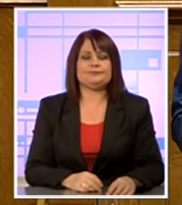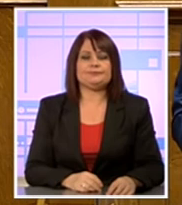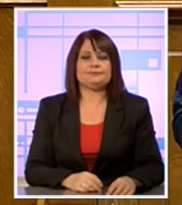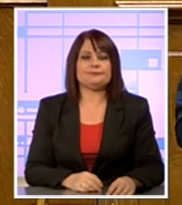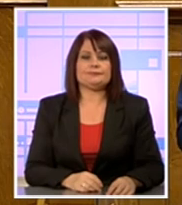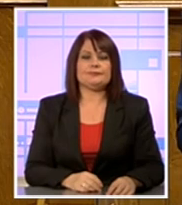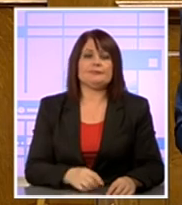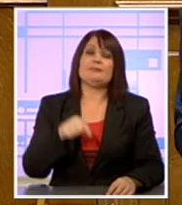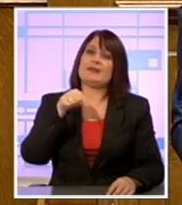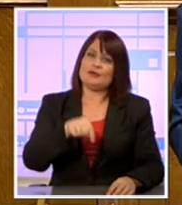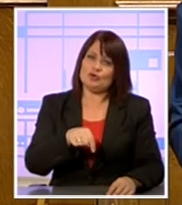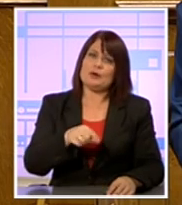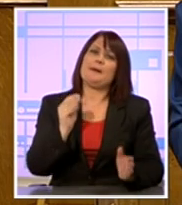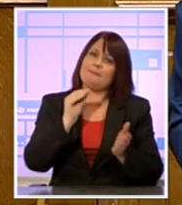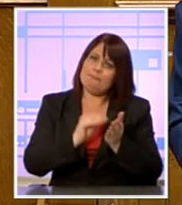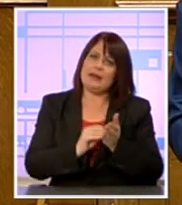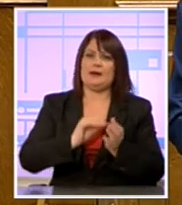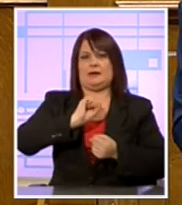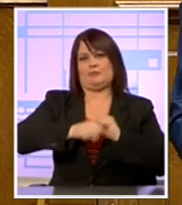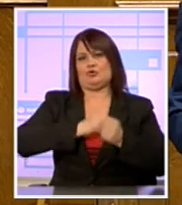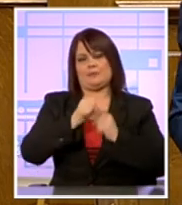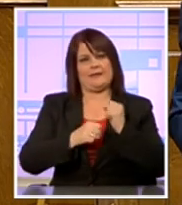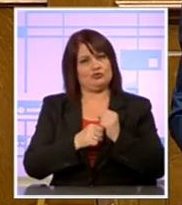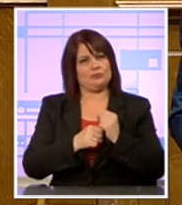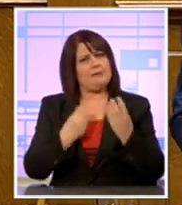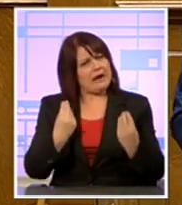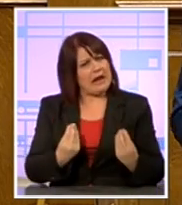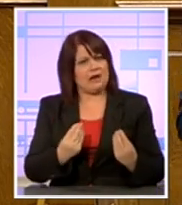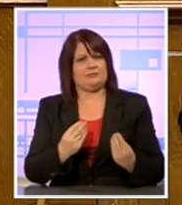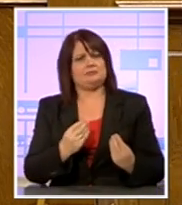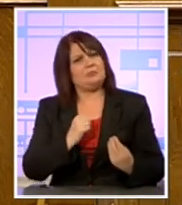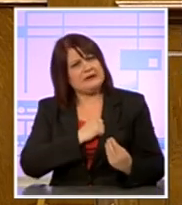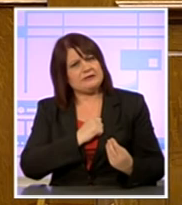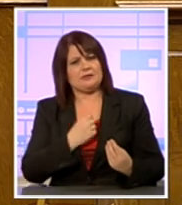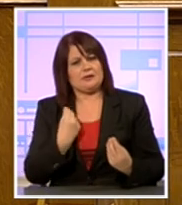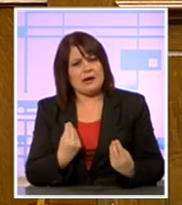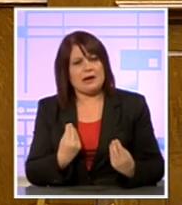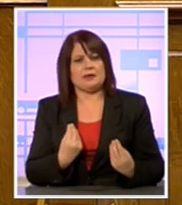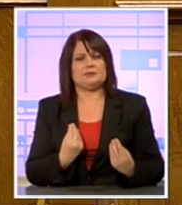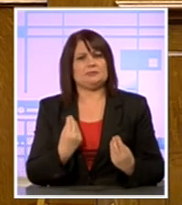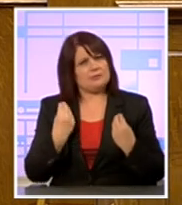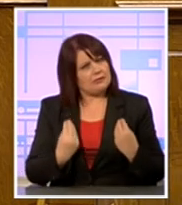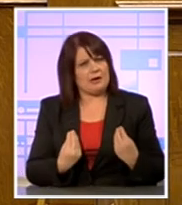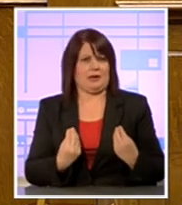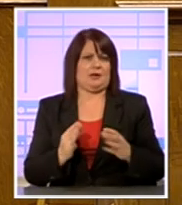μια νέα προσπάθεια. Καλόπιστα, καλόπιστα και καλοπροέρατη.